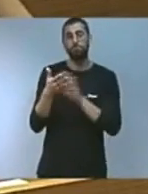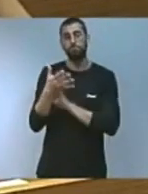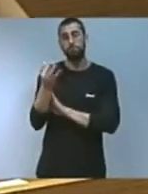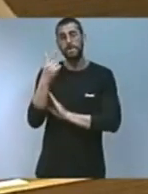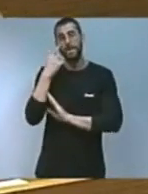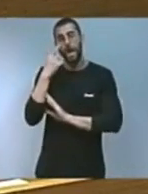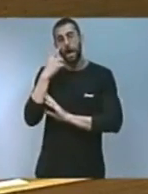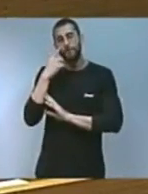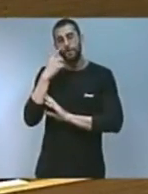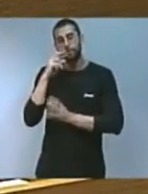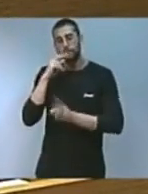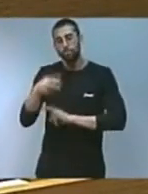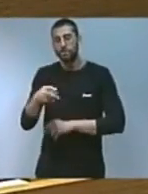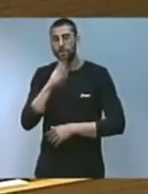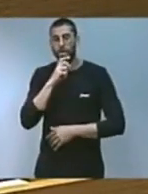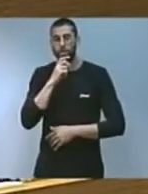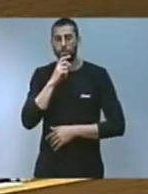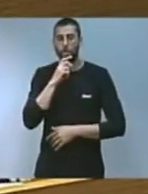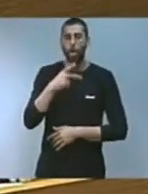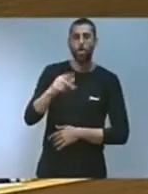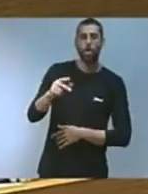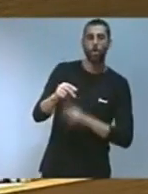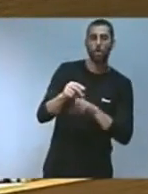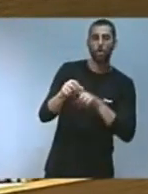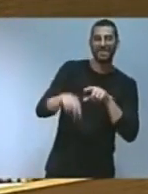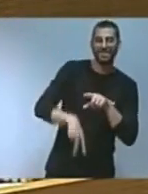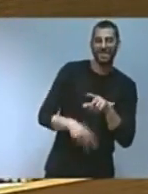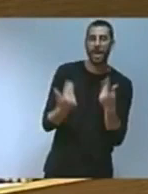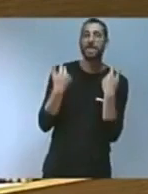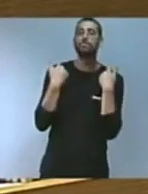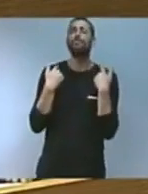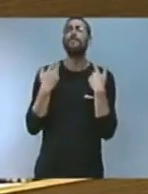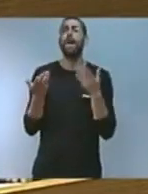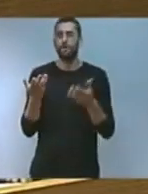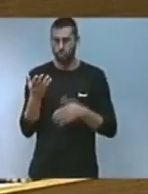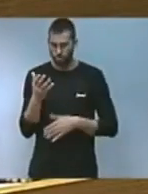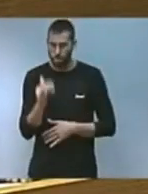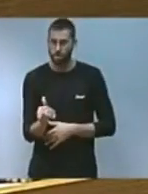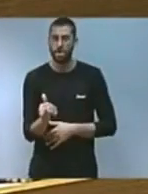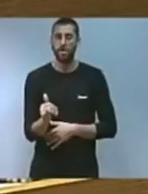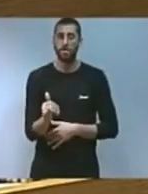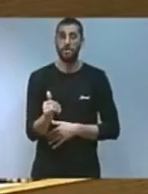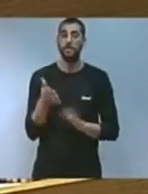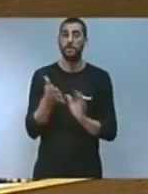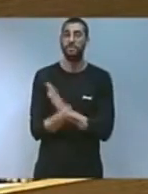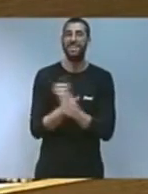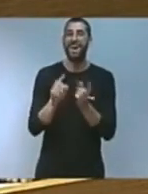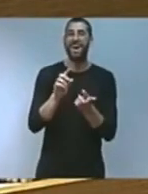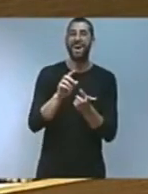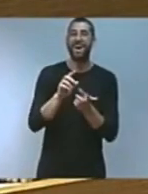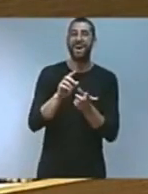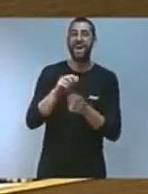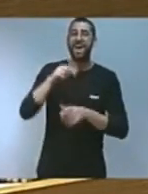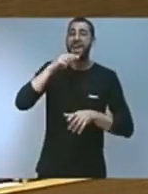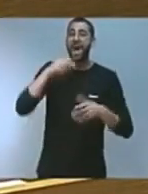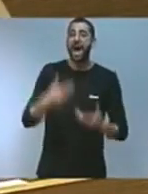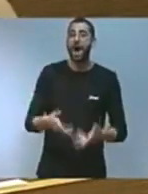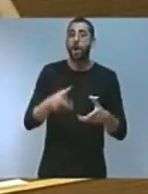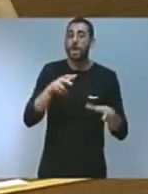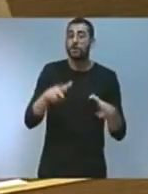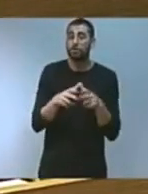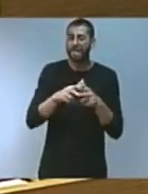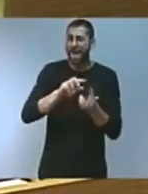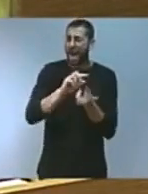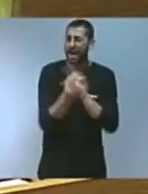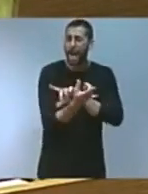sense negacionismes ni irresponsabilitat és estar disposats a fer canvis profuns en la nostra realitat quotidiana